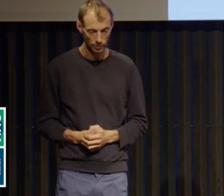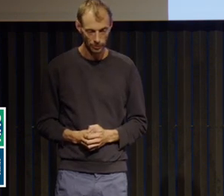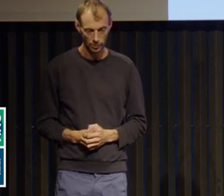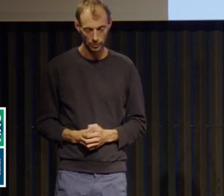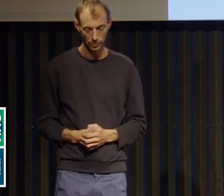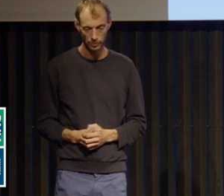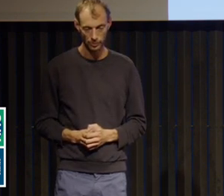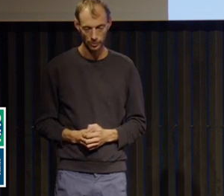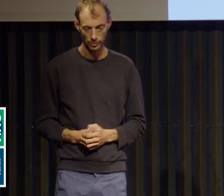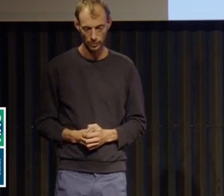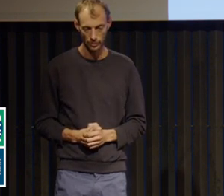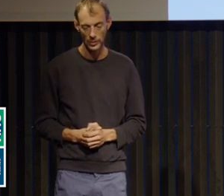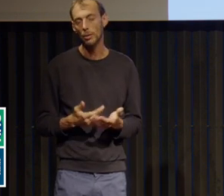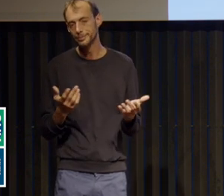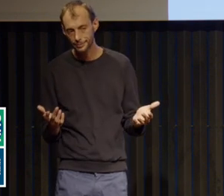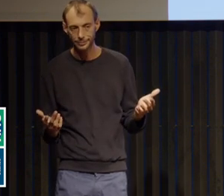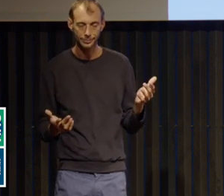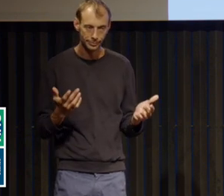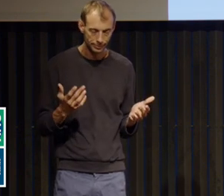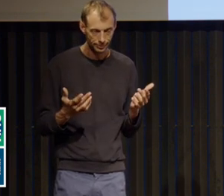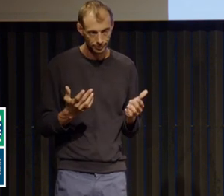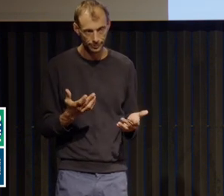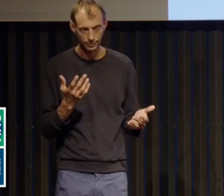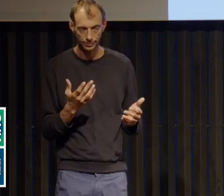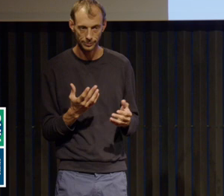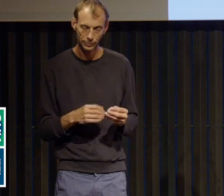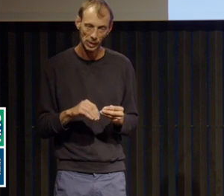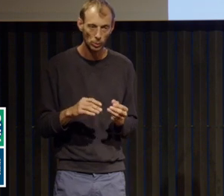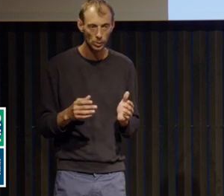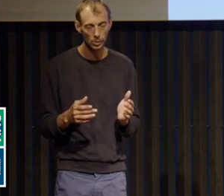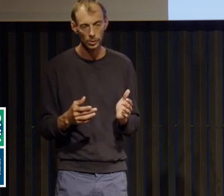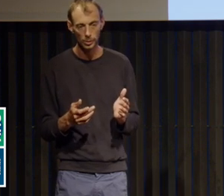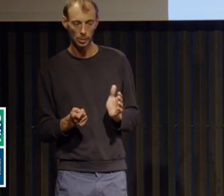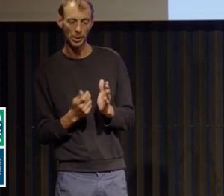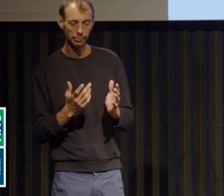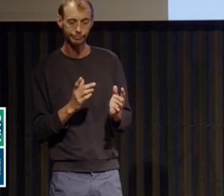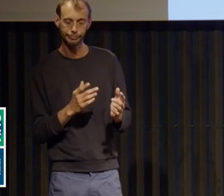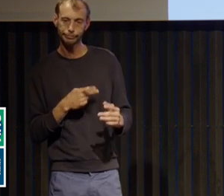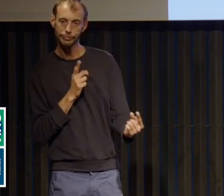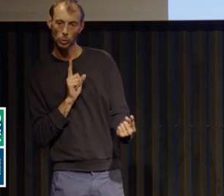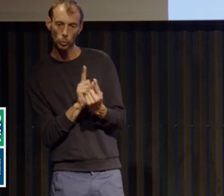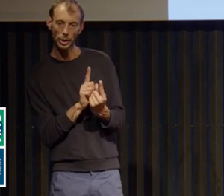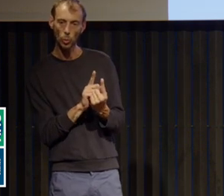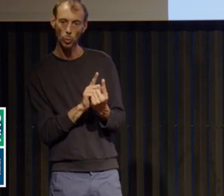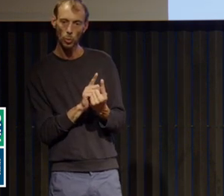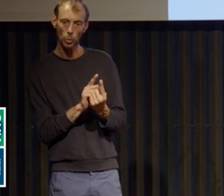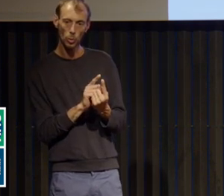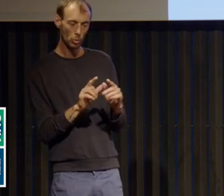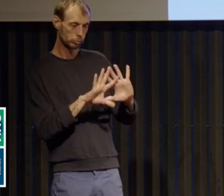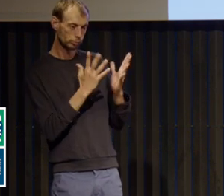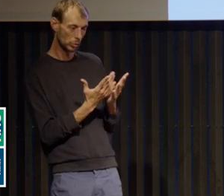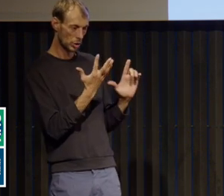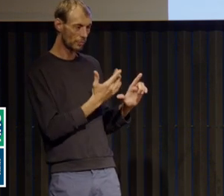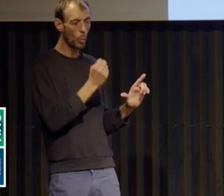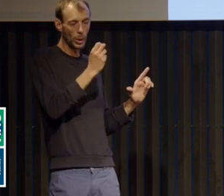pour les consultations, c'est difficile de tirer des conclusions. En tout cas, pour les hospitalisations, là, on ne peut guère avoir de